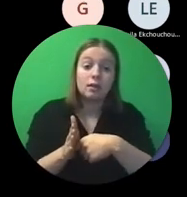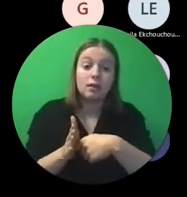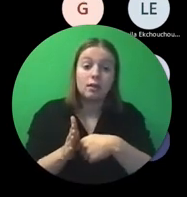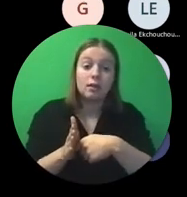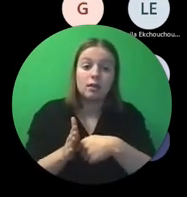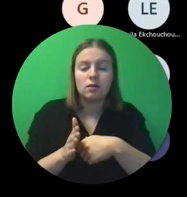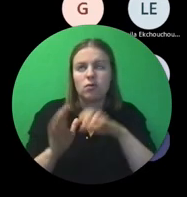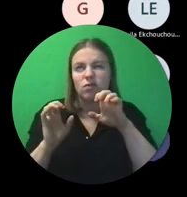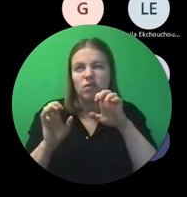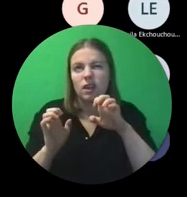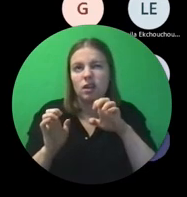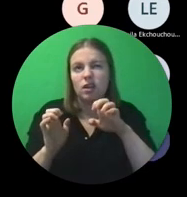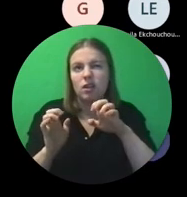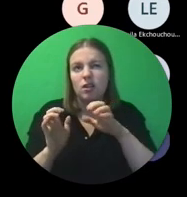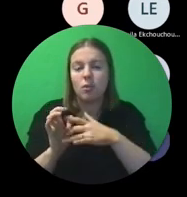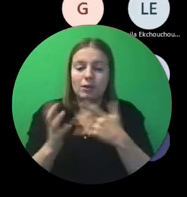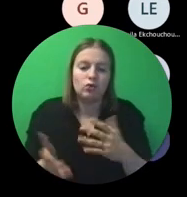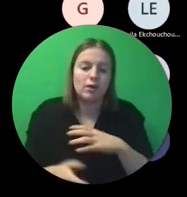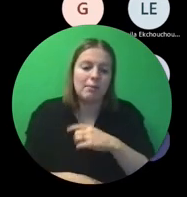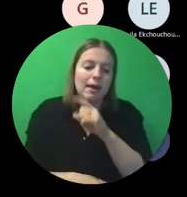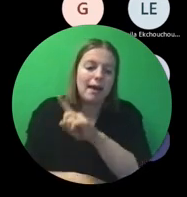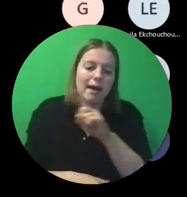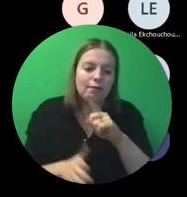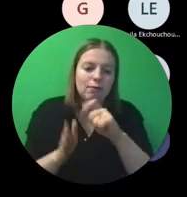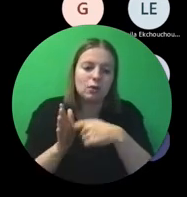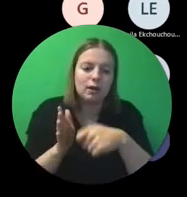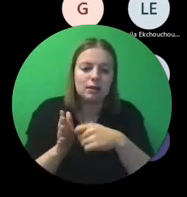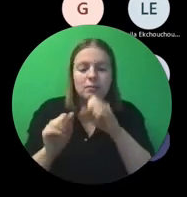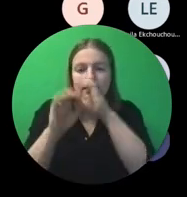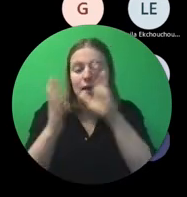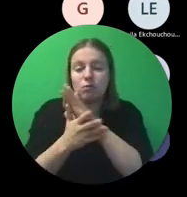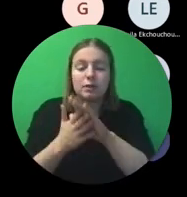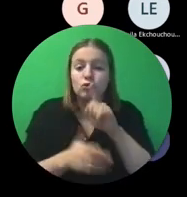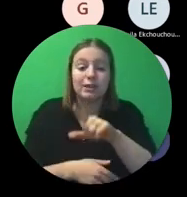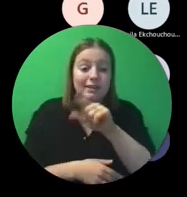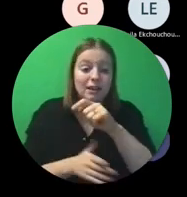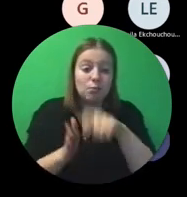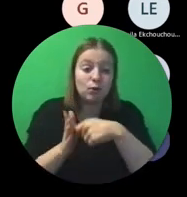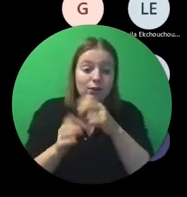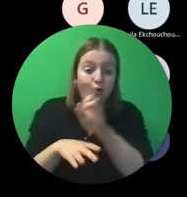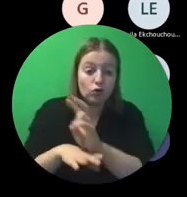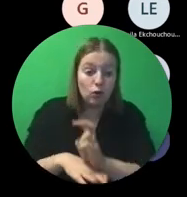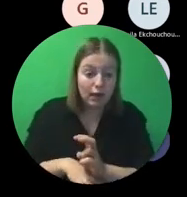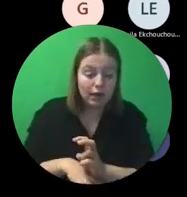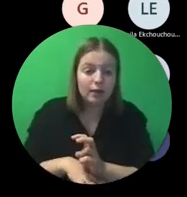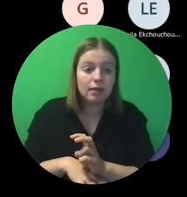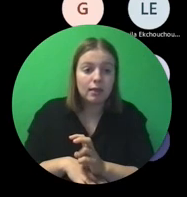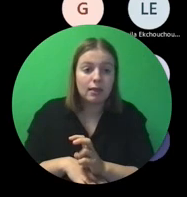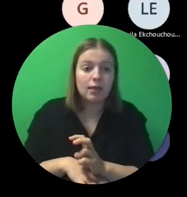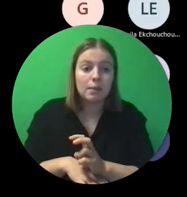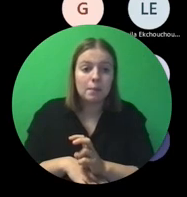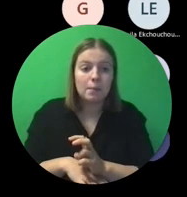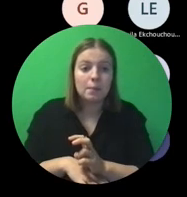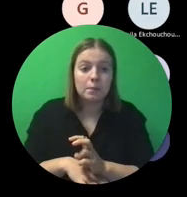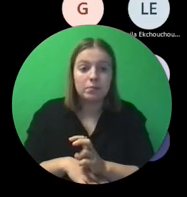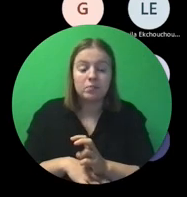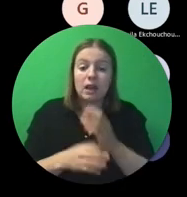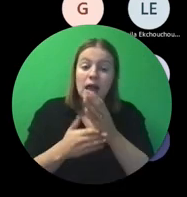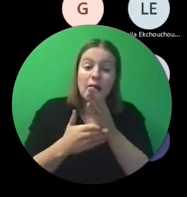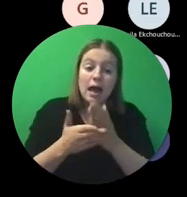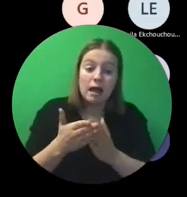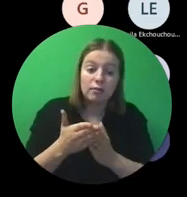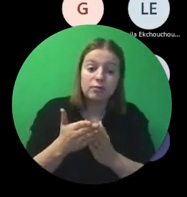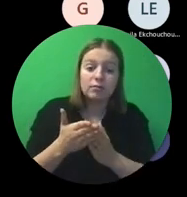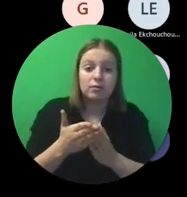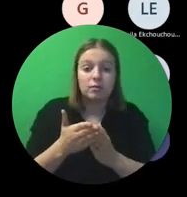Dat zou veel zijn, want er zijn elf projecten op dit moment. Maar neem nu één, we moeten er tien doen. En we hebben er daarvan eens de helft